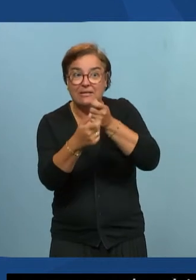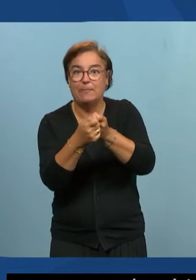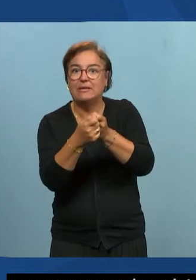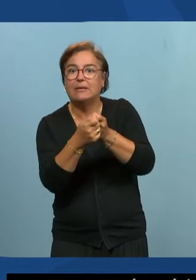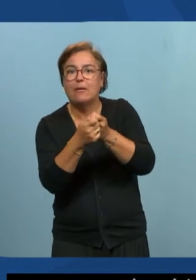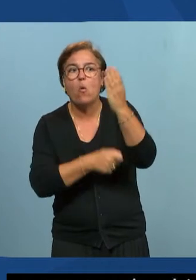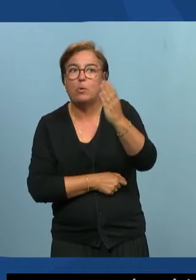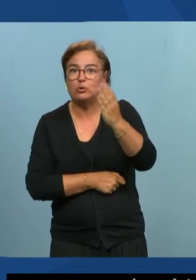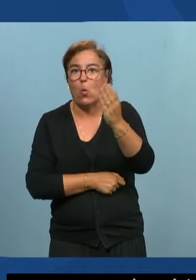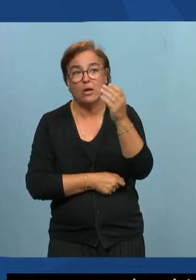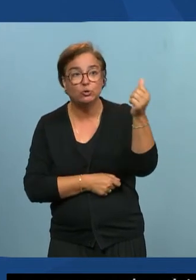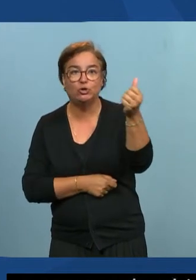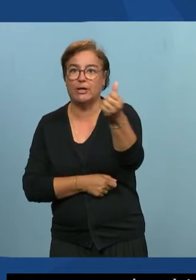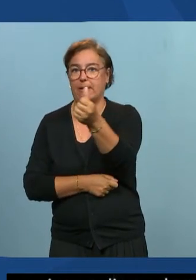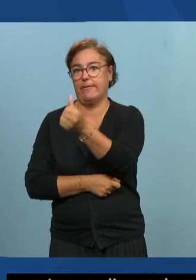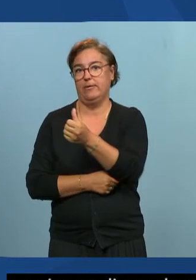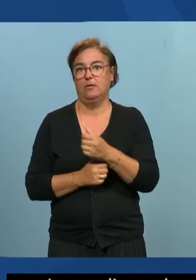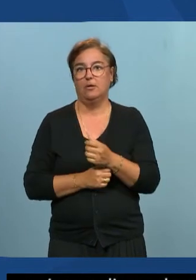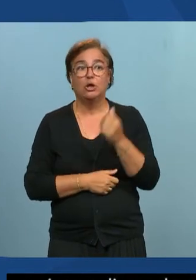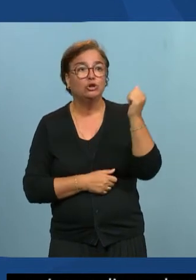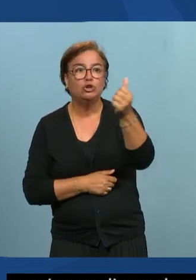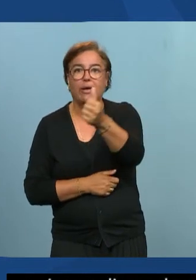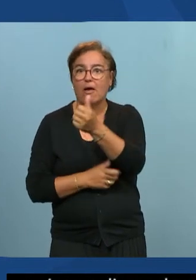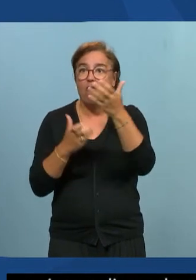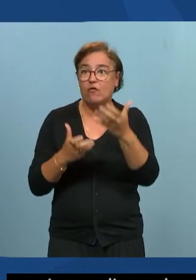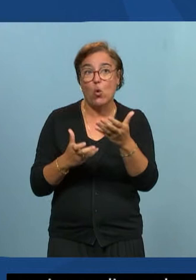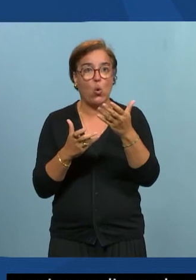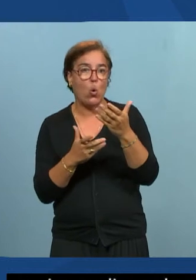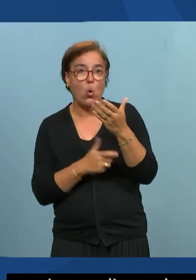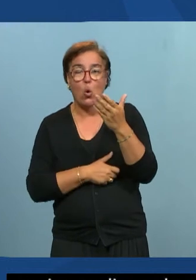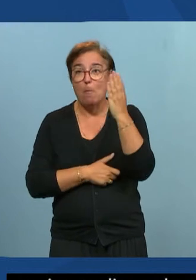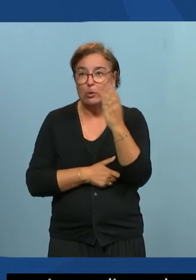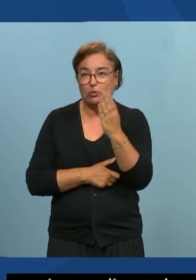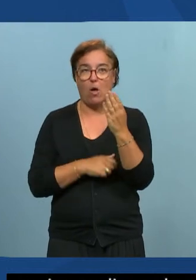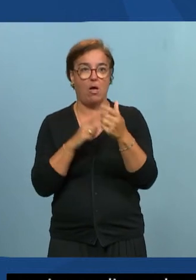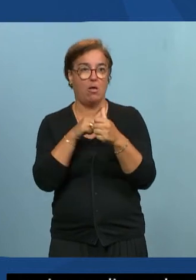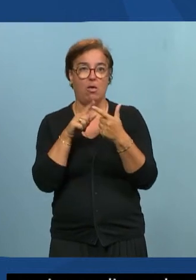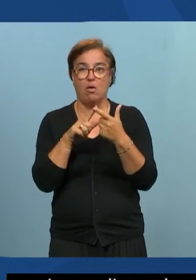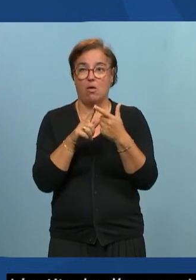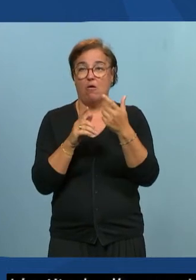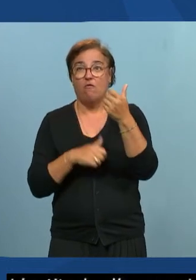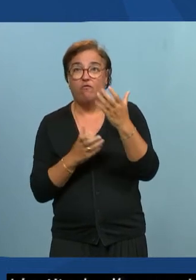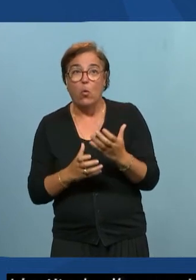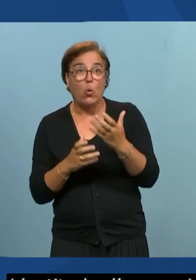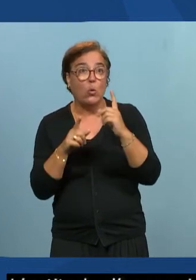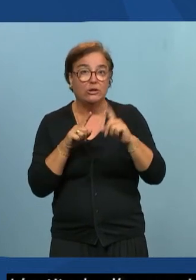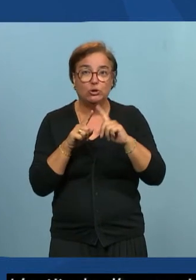par rapport à des services web, vous avez des exigences par rapport à ce webinaire, vous avez des exigences par rapport aux formations en ligne.